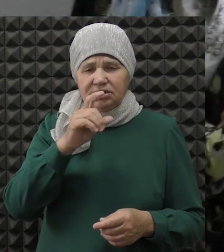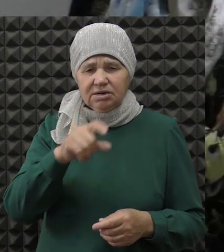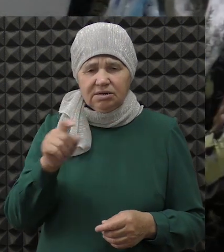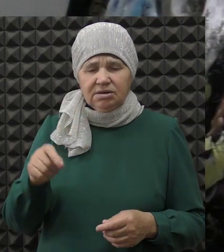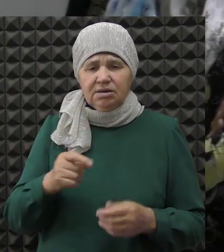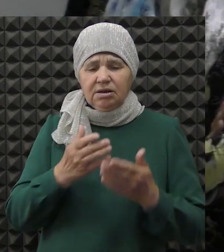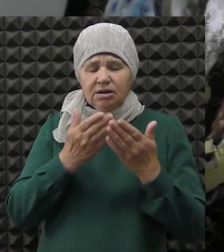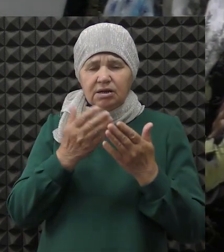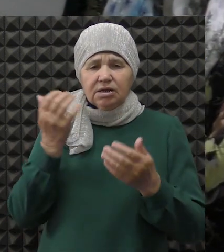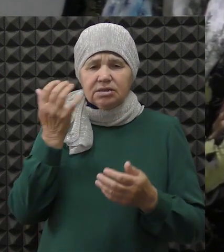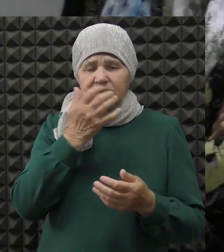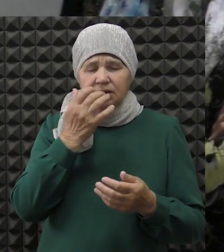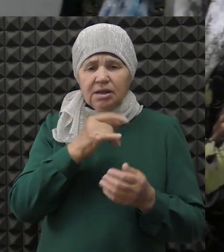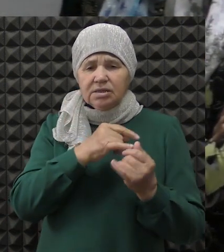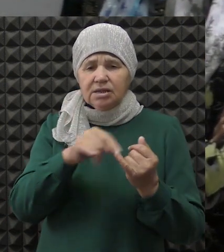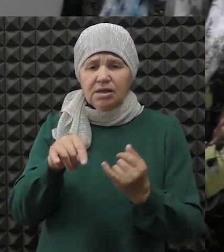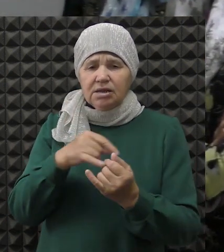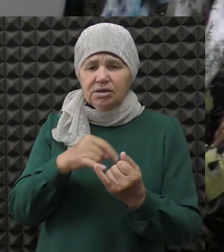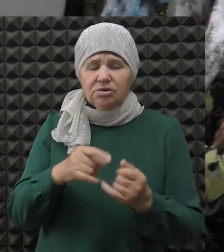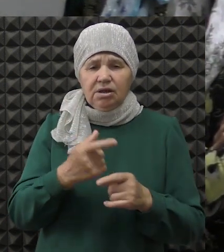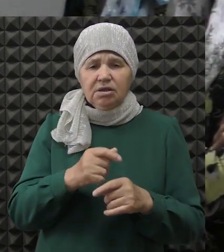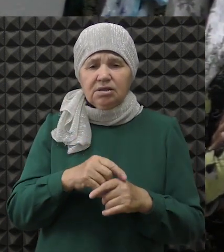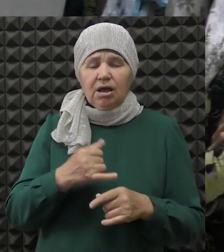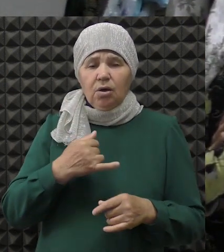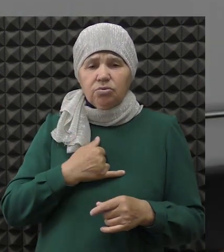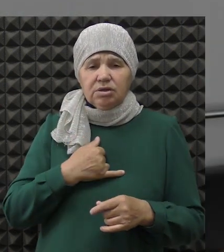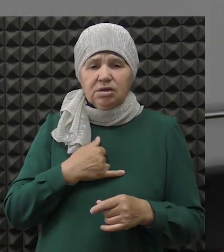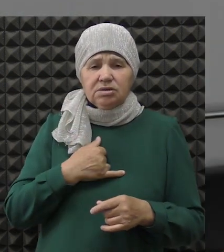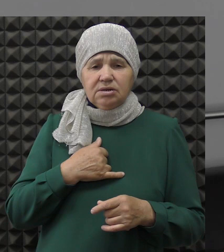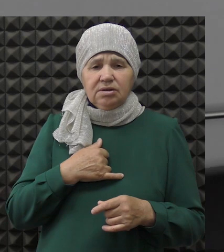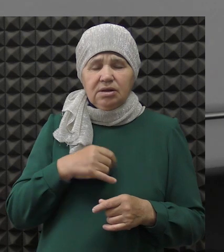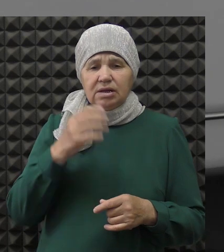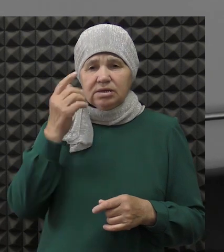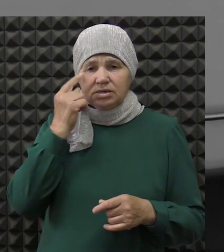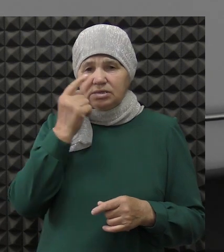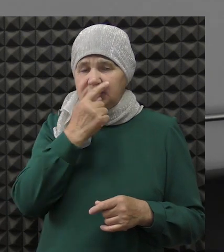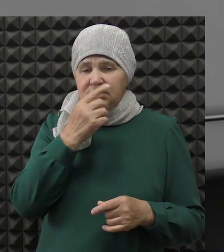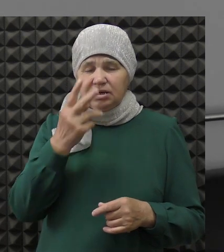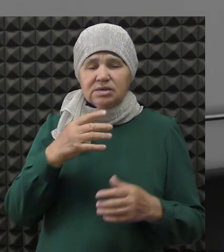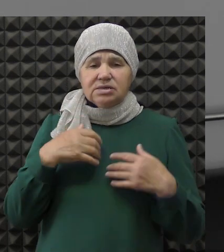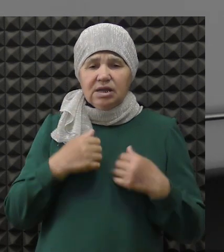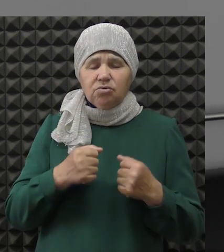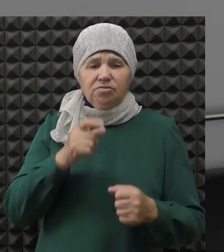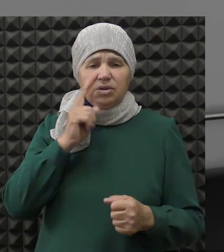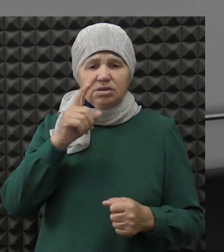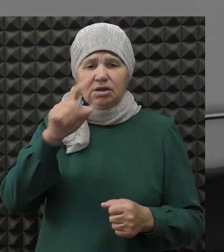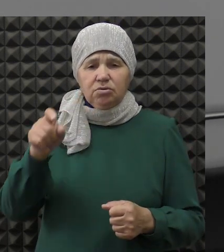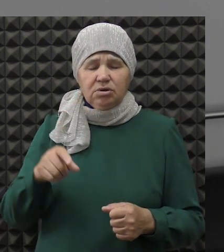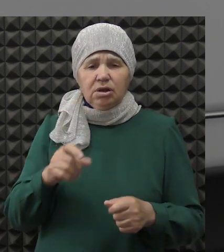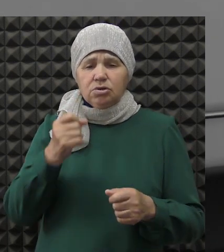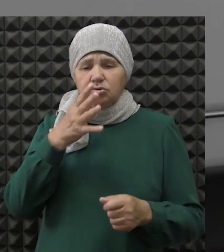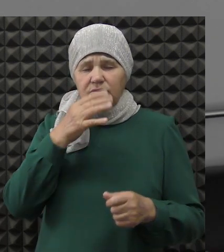люди. Коран наизусть изучают, это же надо. А у нас, зрячие, здоровые, молодые люди,